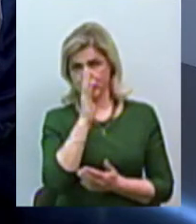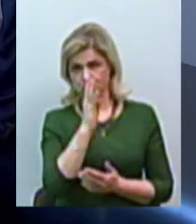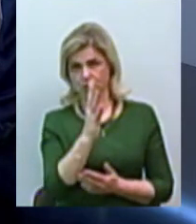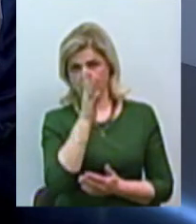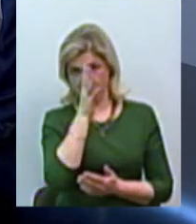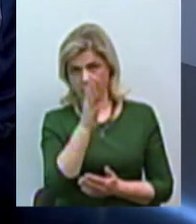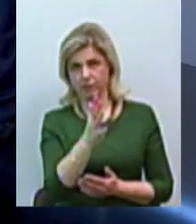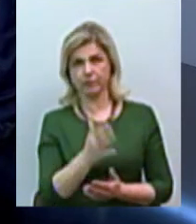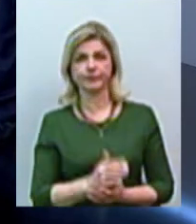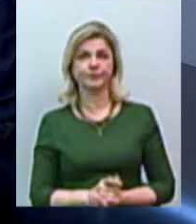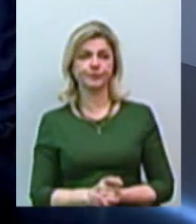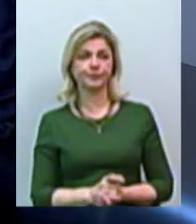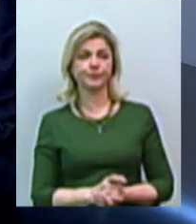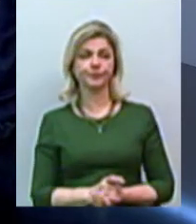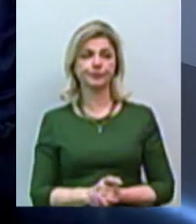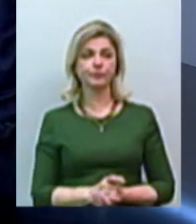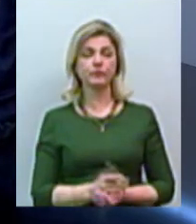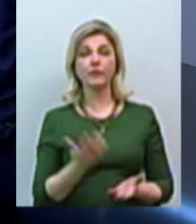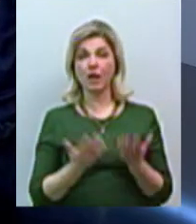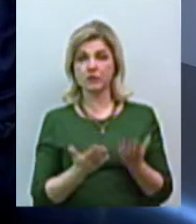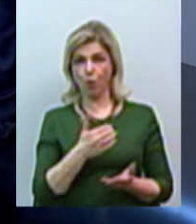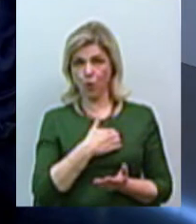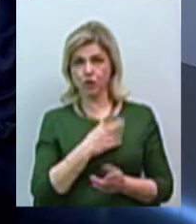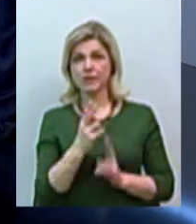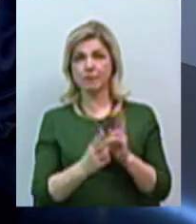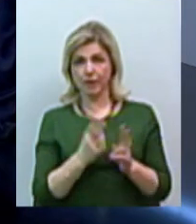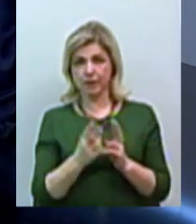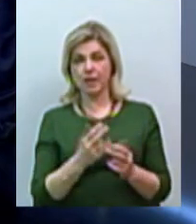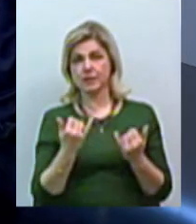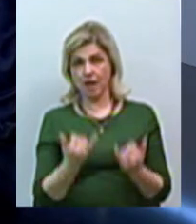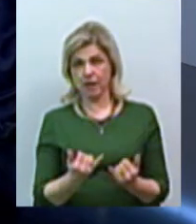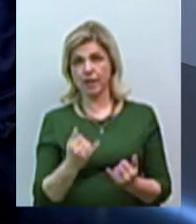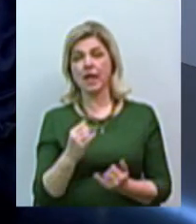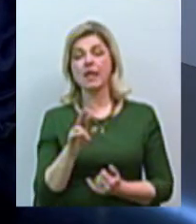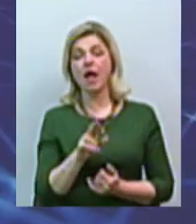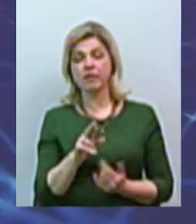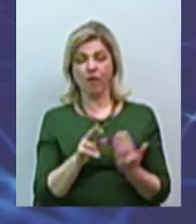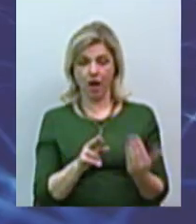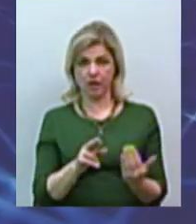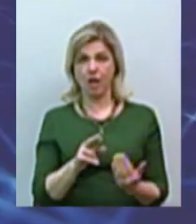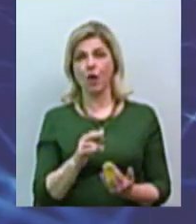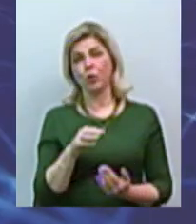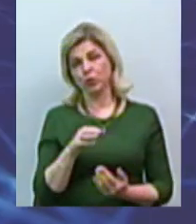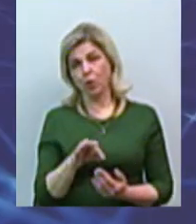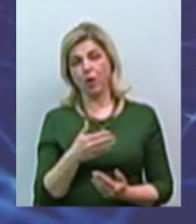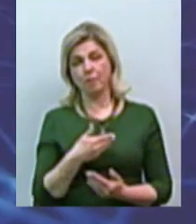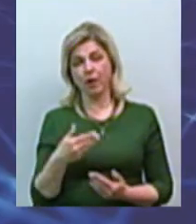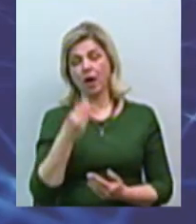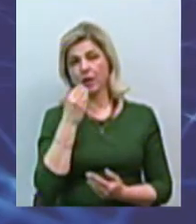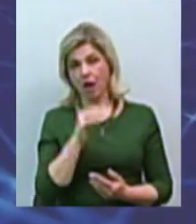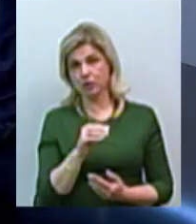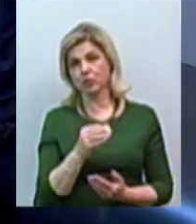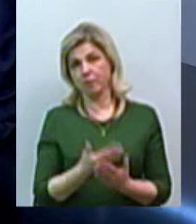Десь так. Тобто, наприклад, якщо ми захочемо змінити, наприклад, зараз січневий, то ми в кращому